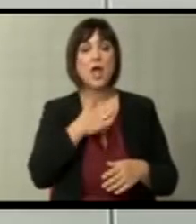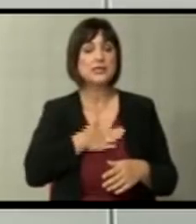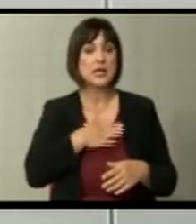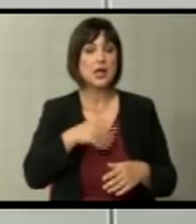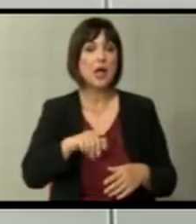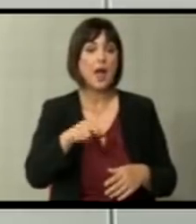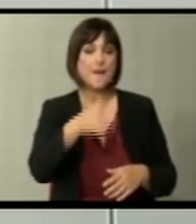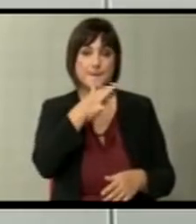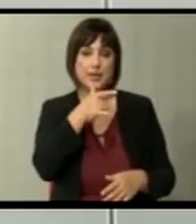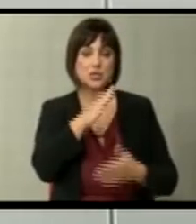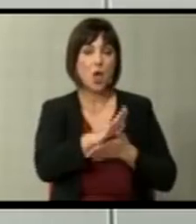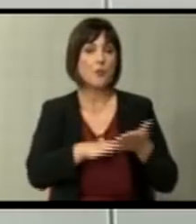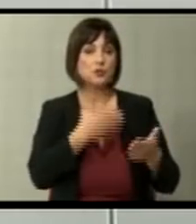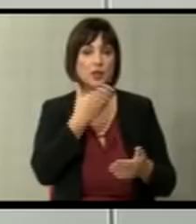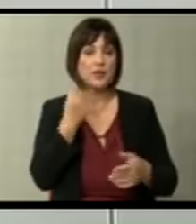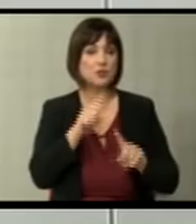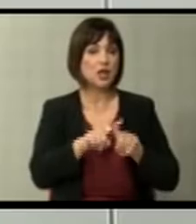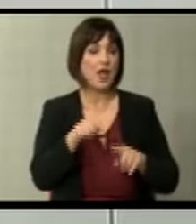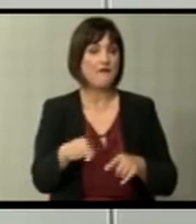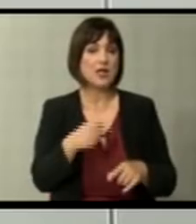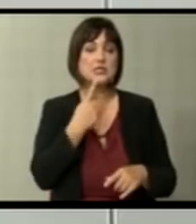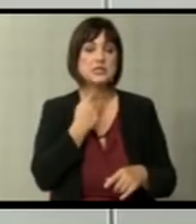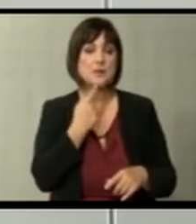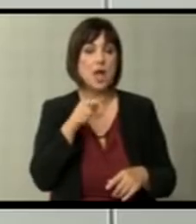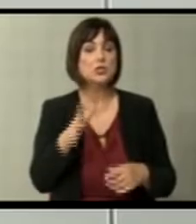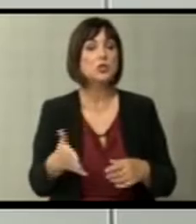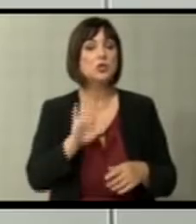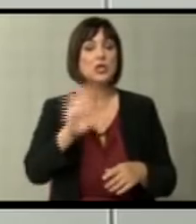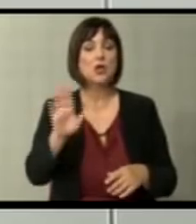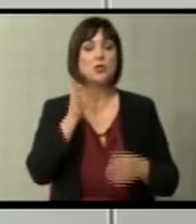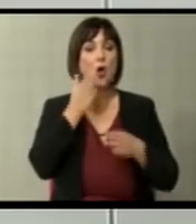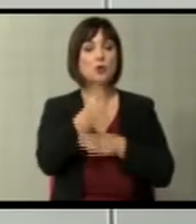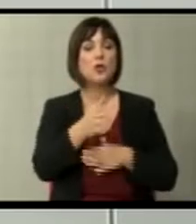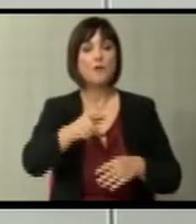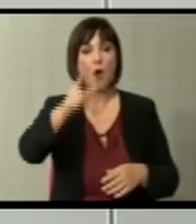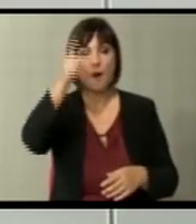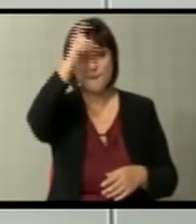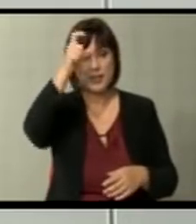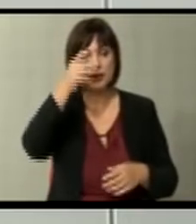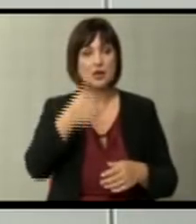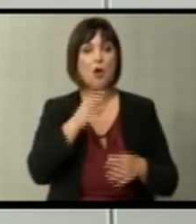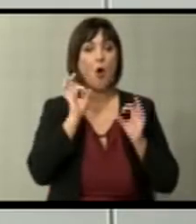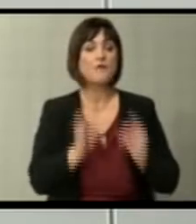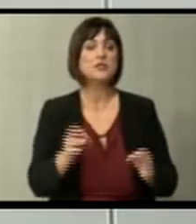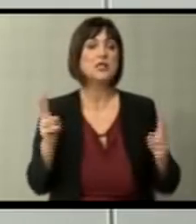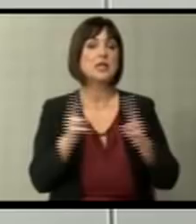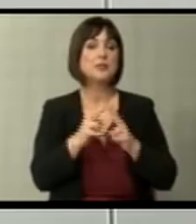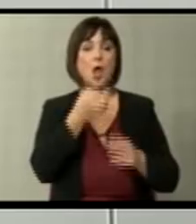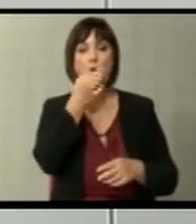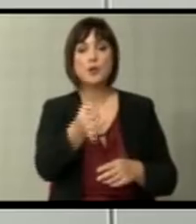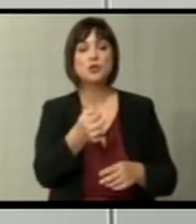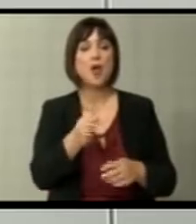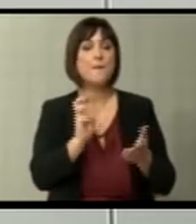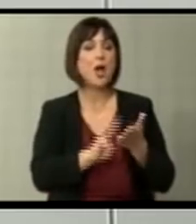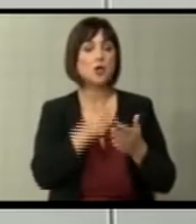Македонија. На почетокот немаш и за хан такви си пати, но никој од вас не отиде во Белград која беше на официјална средба со Вучич да го праша